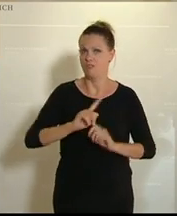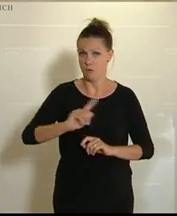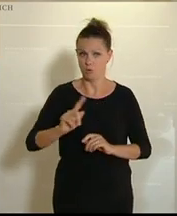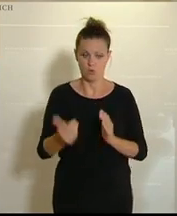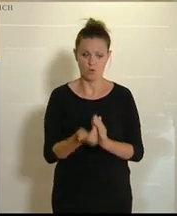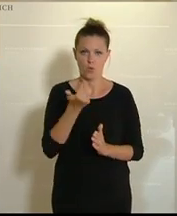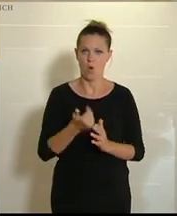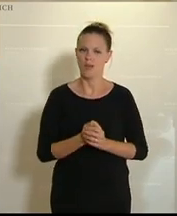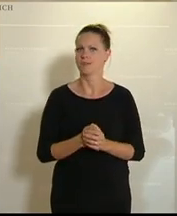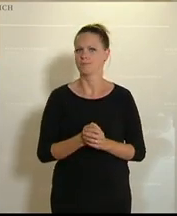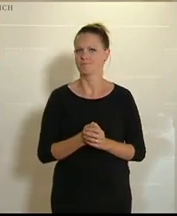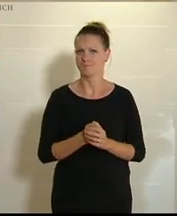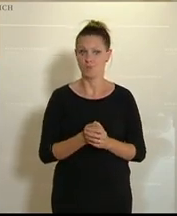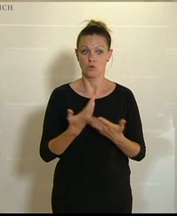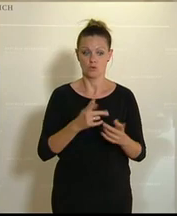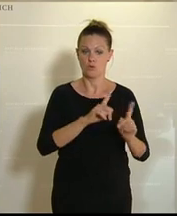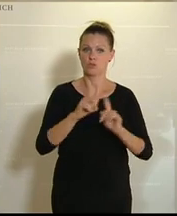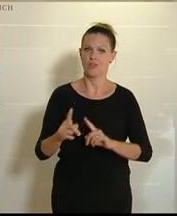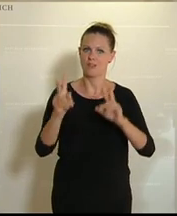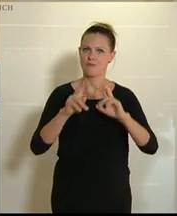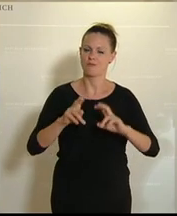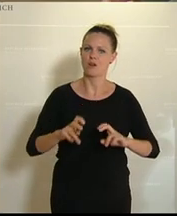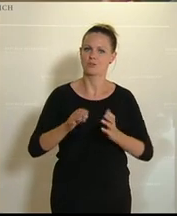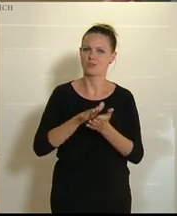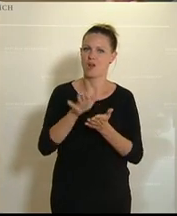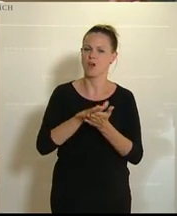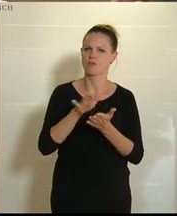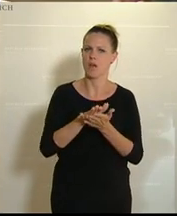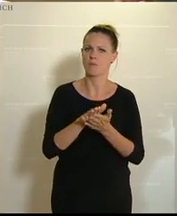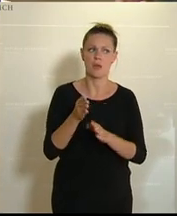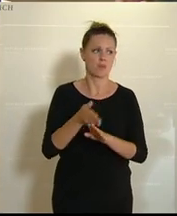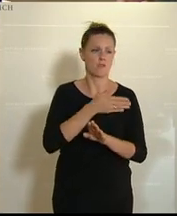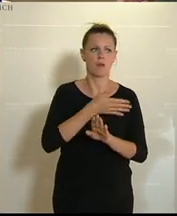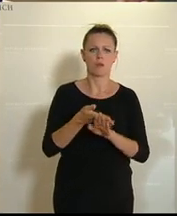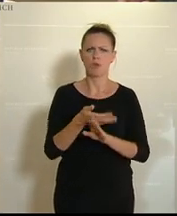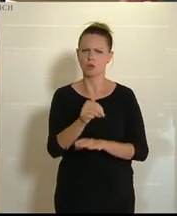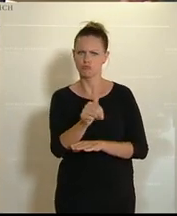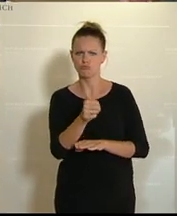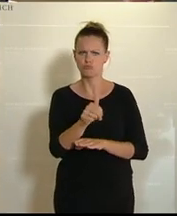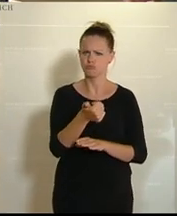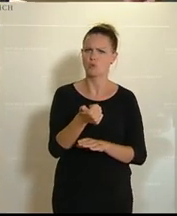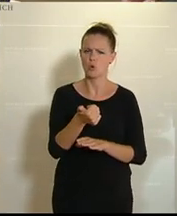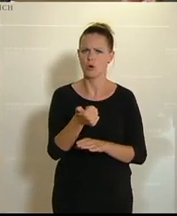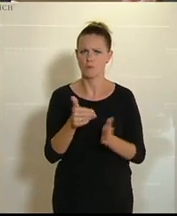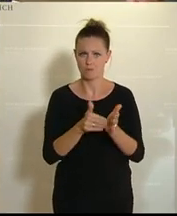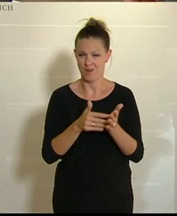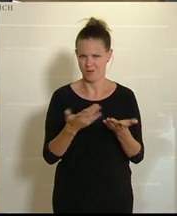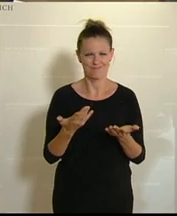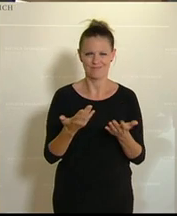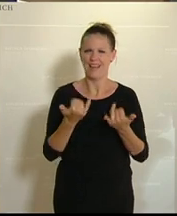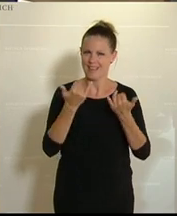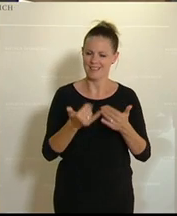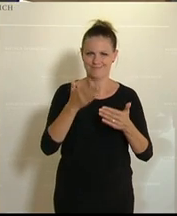wir starten von einem Status, in dem Forschungsausgaben Ermessensausgaben waren bis dato. Also das heißt, das ist